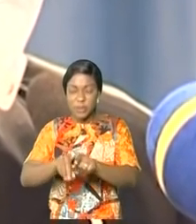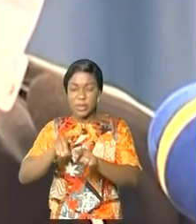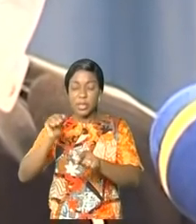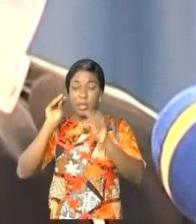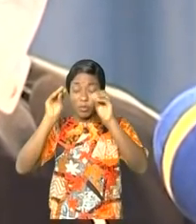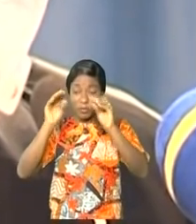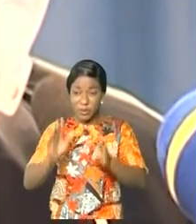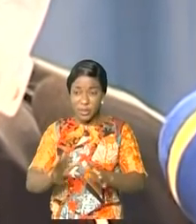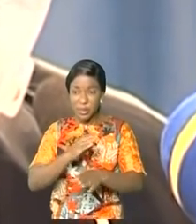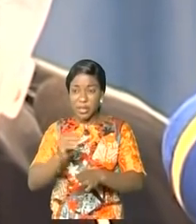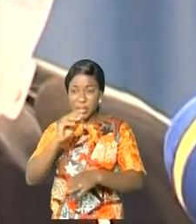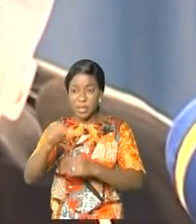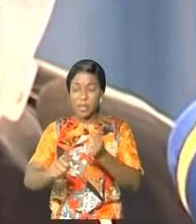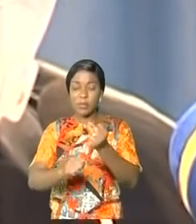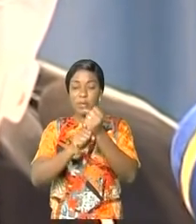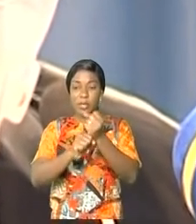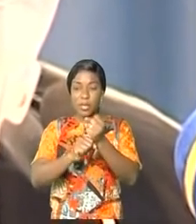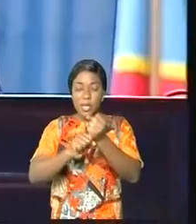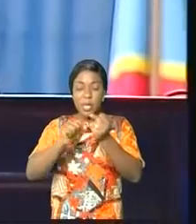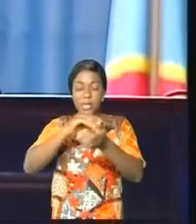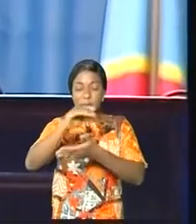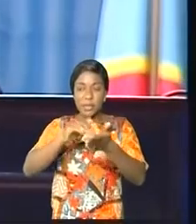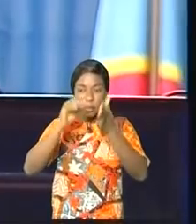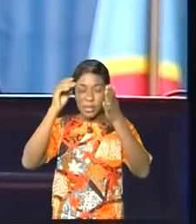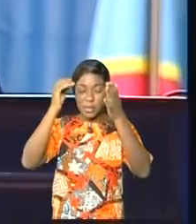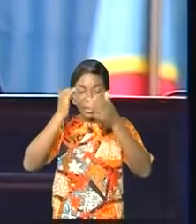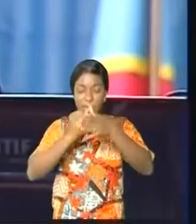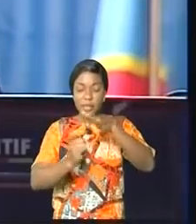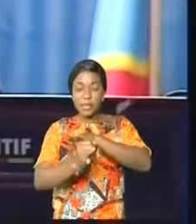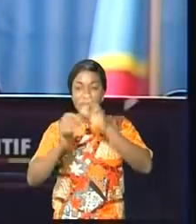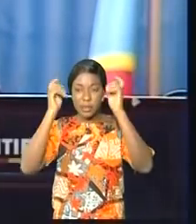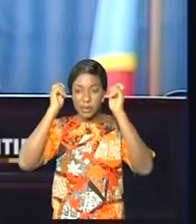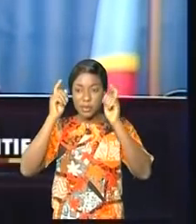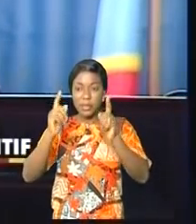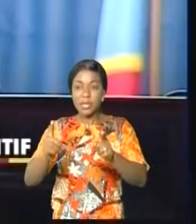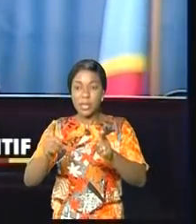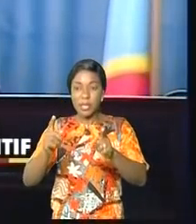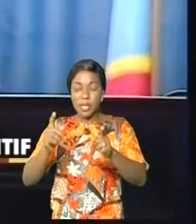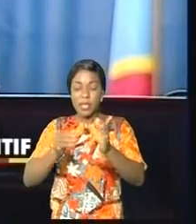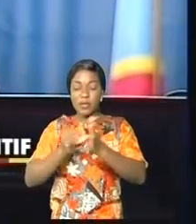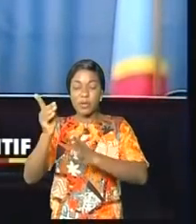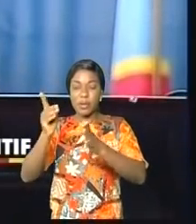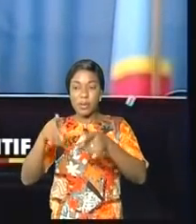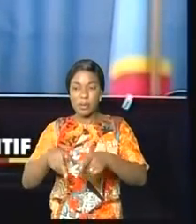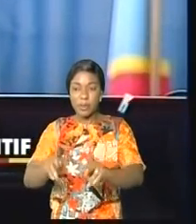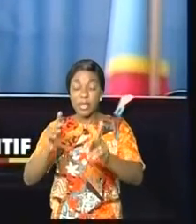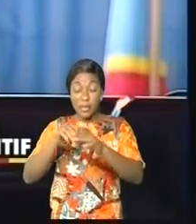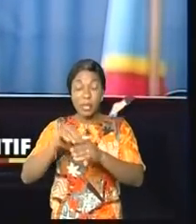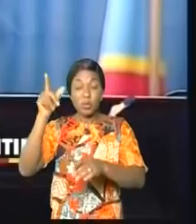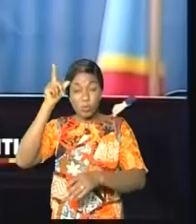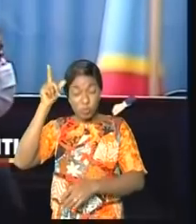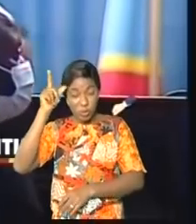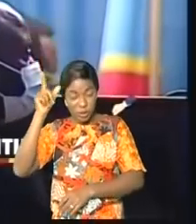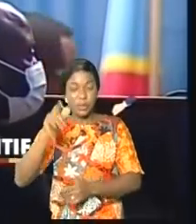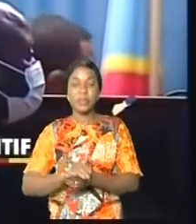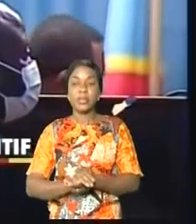des SIDEP, centre interdisciplinaire pour le développement et l'éducation permanente au campus de Lubumbashi. De l